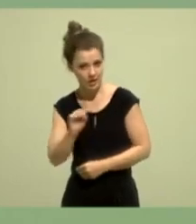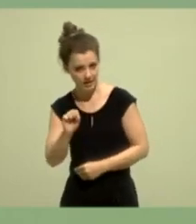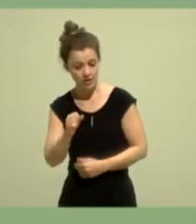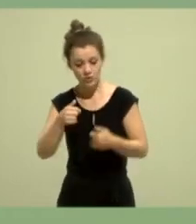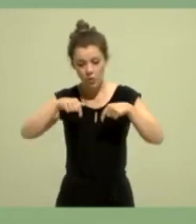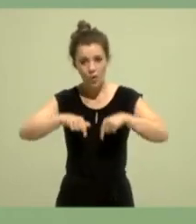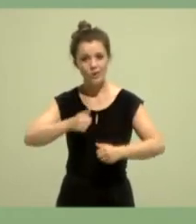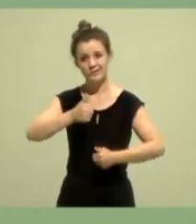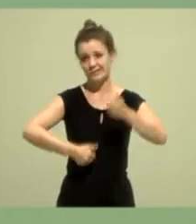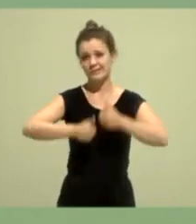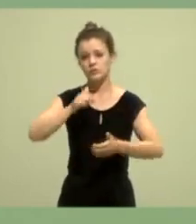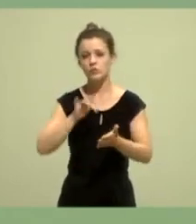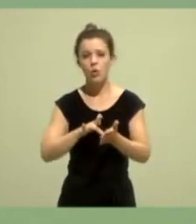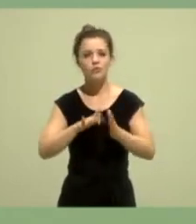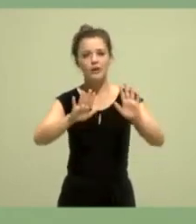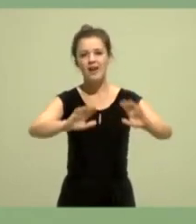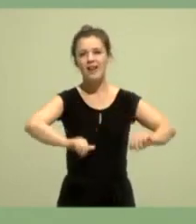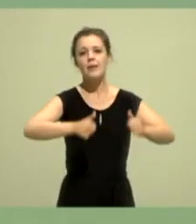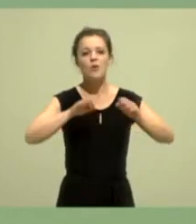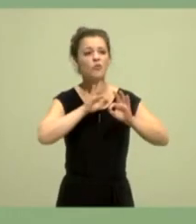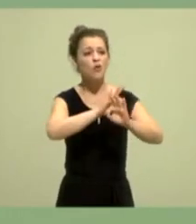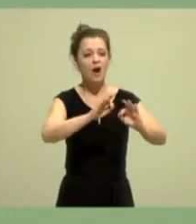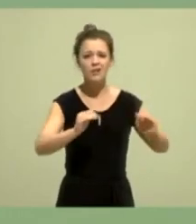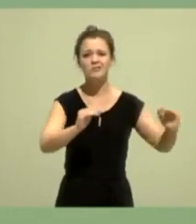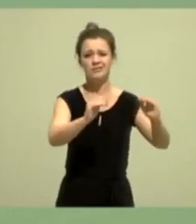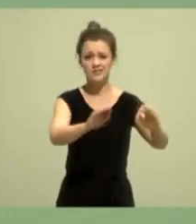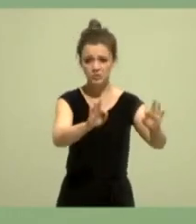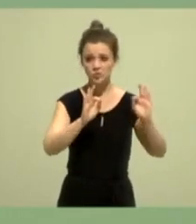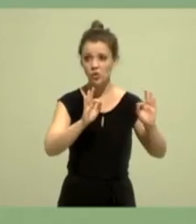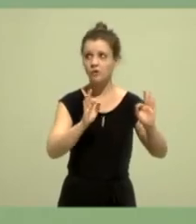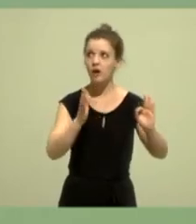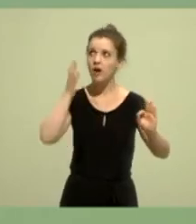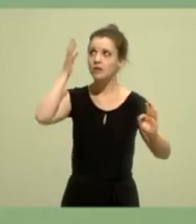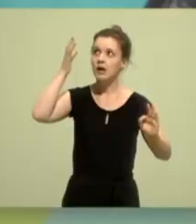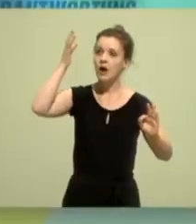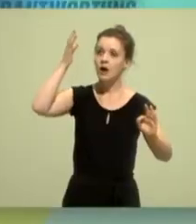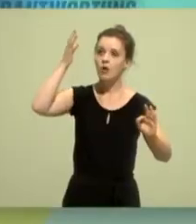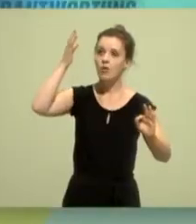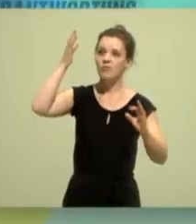für alle keine Utopie ist. Und ich hoffe, ihr teilt diesen Glauben mit mir. Dankeschön.